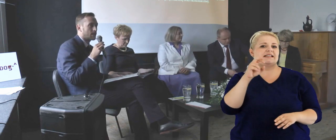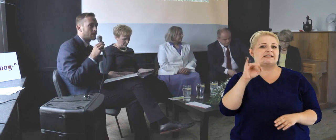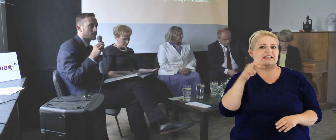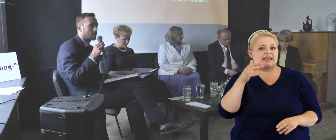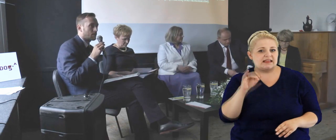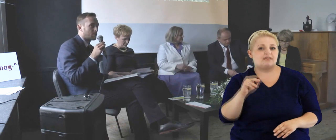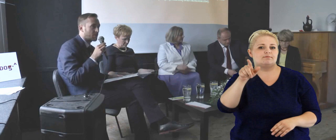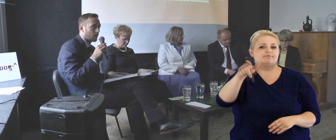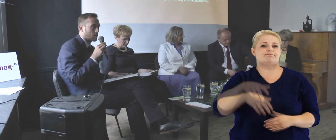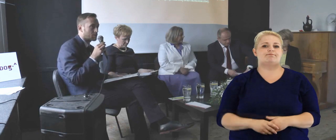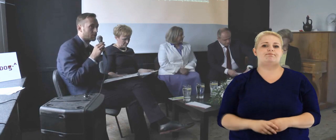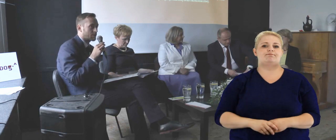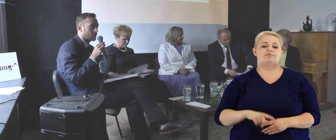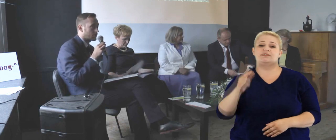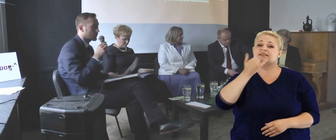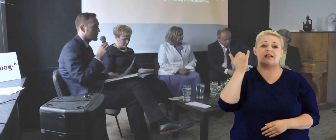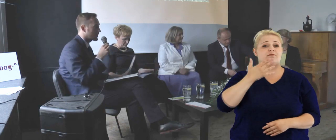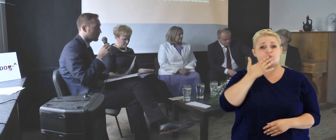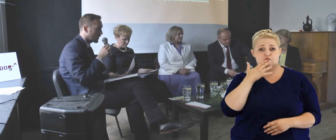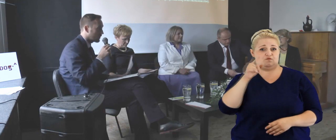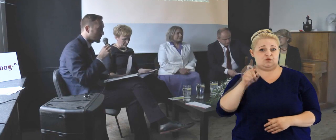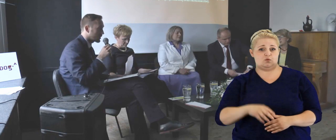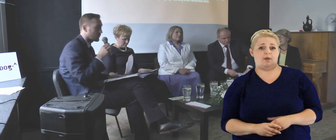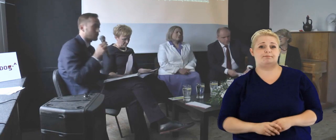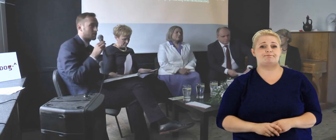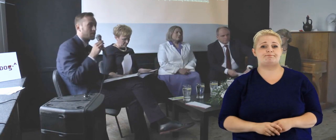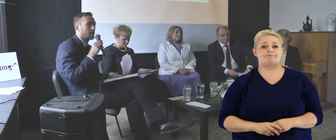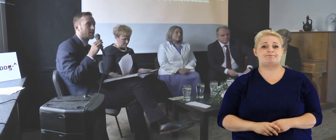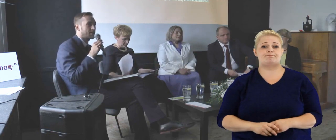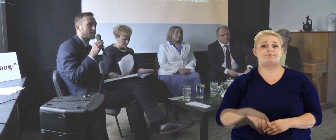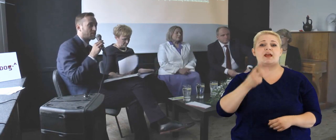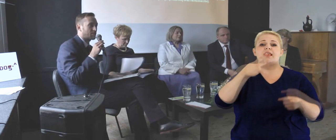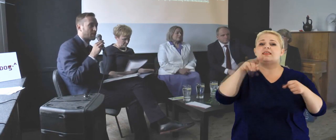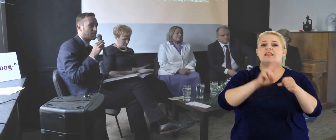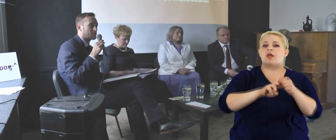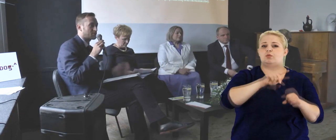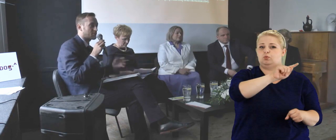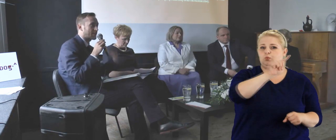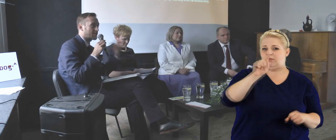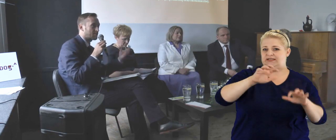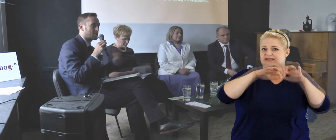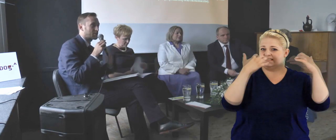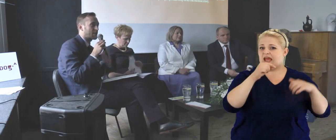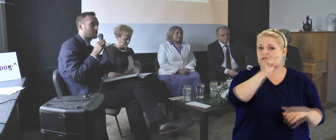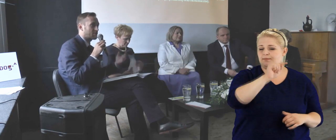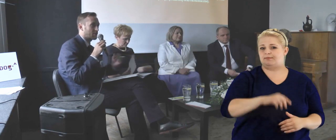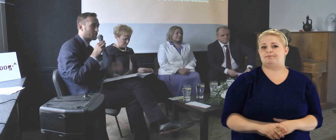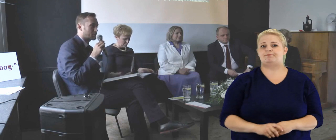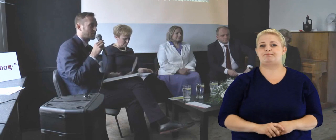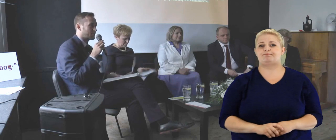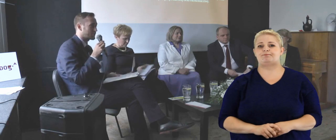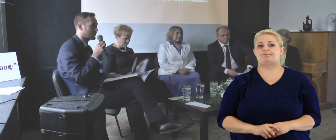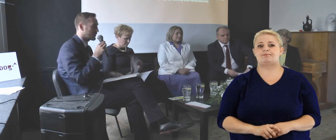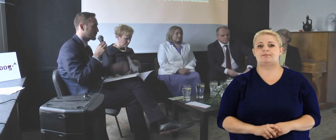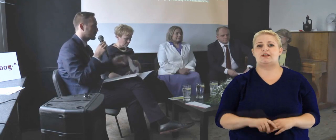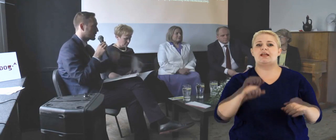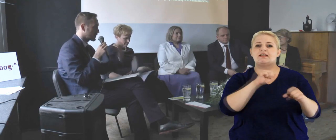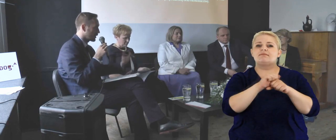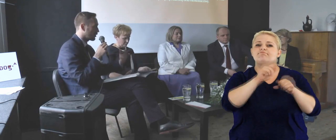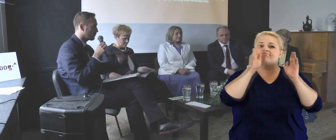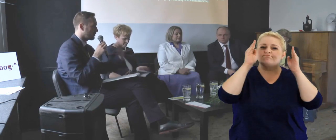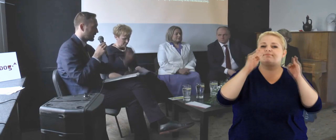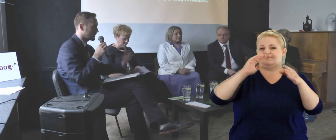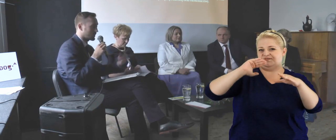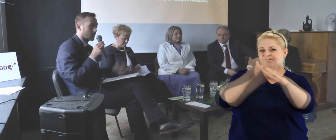namawiała, przynajmniej tak w niektórych scenogramach sejmowych jest namawiała, czy, czy deklarowała, że namawiała przedsiębiorców do tego,